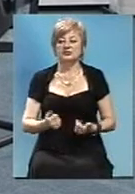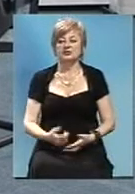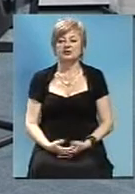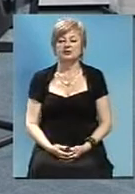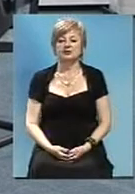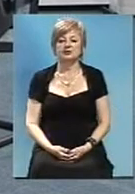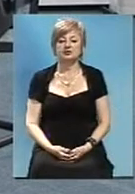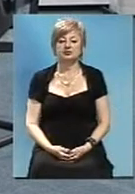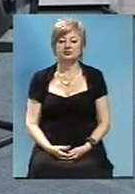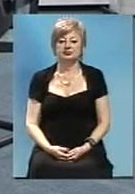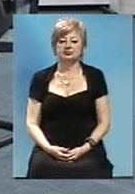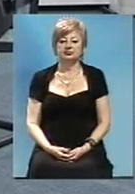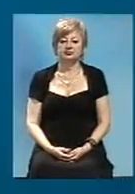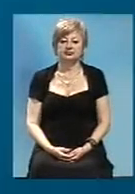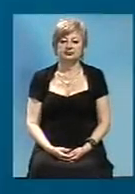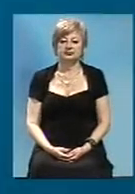«Фордпост».